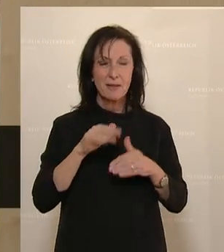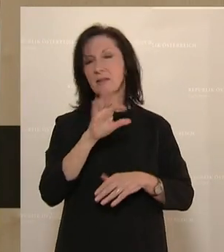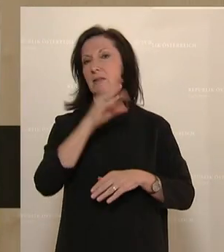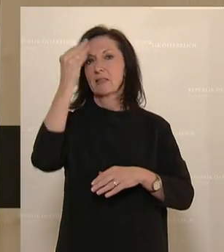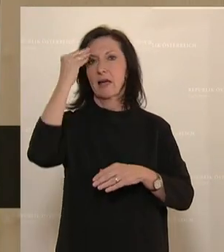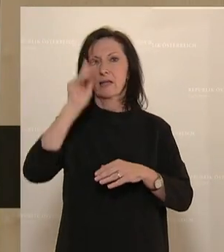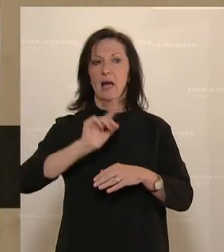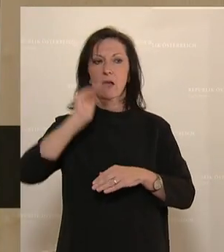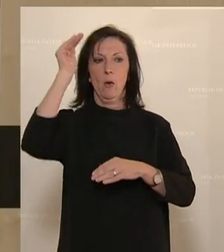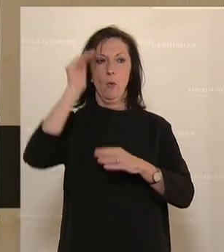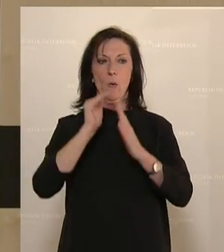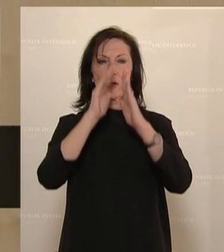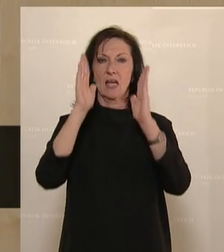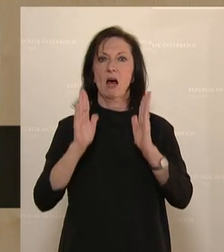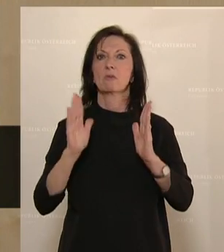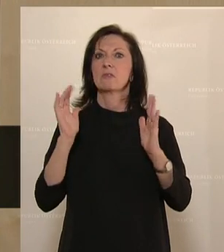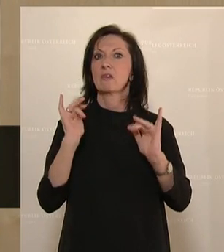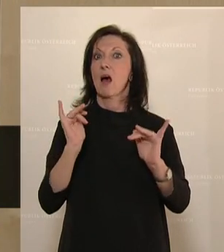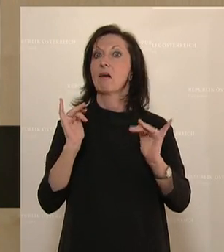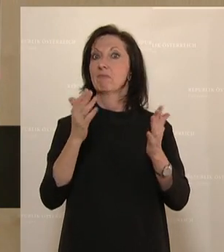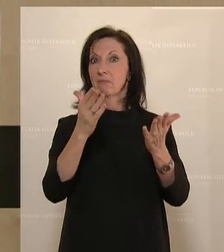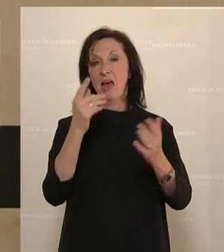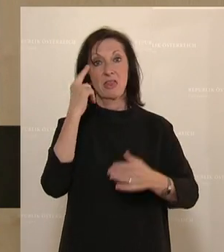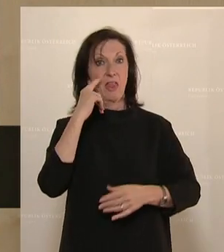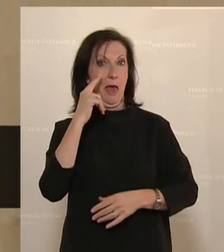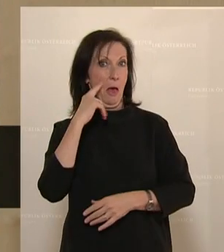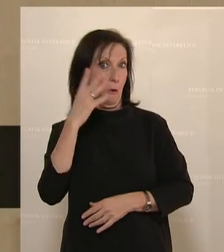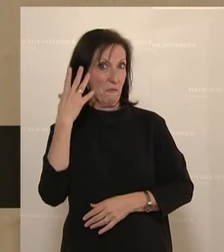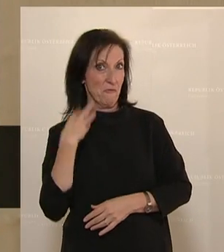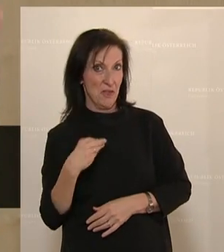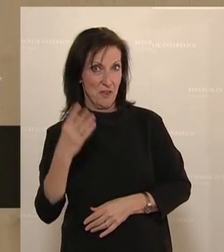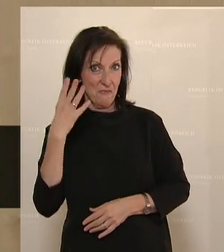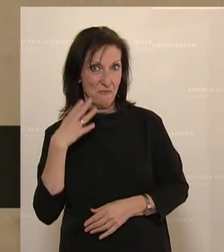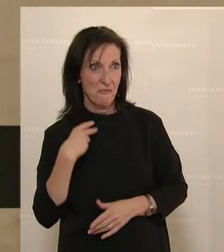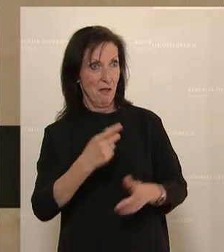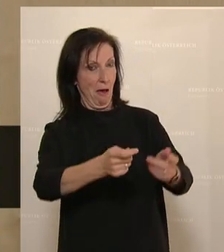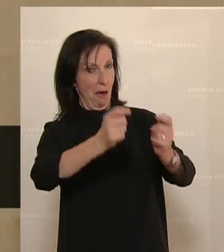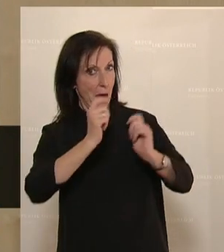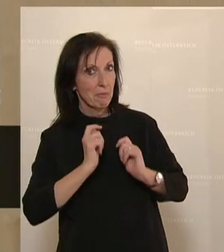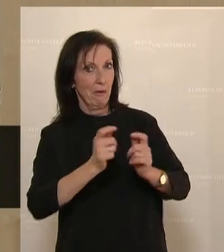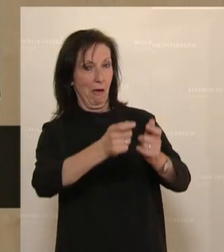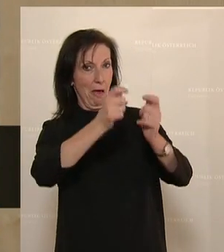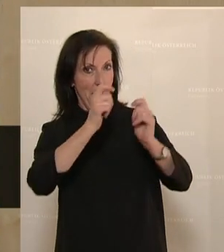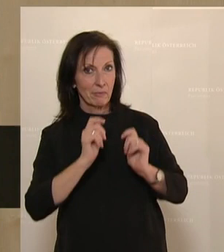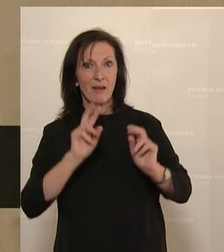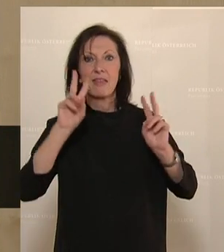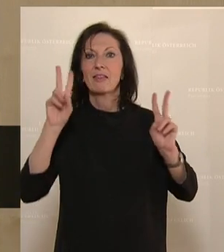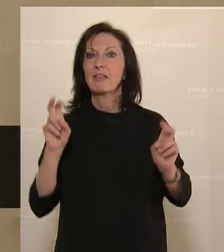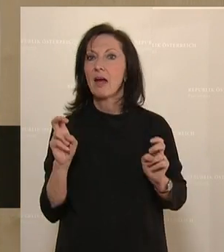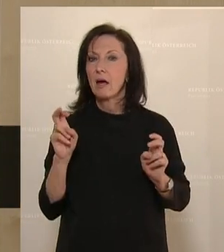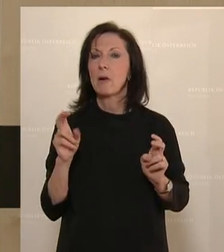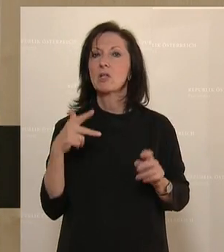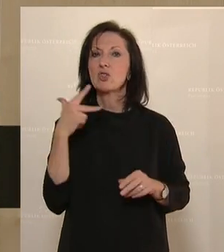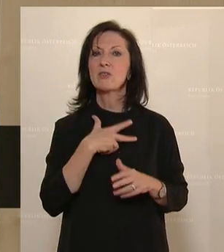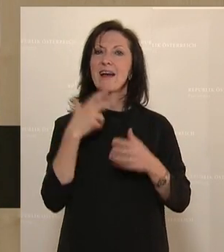Hohes Haus. Ja, die NEOS bringen immer wieder Anträge ein, wo es um den Abbau der sozialen